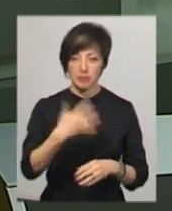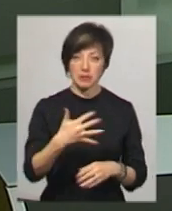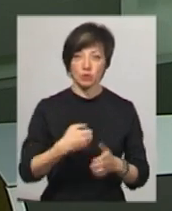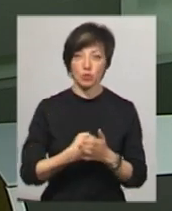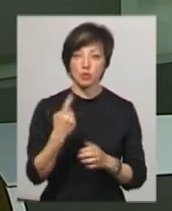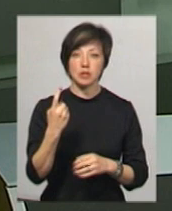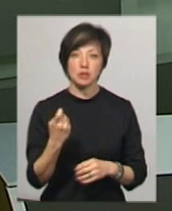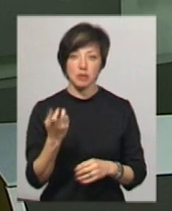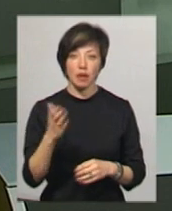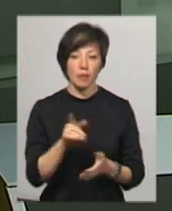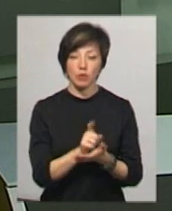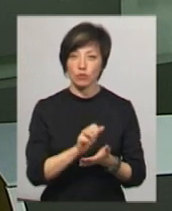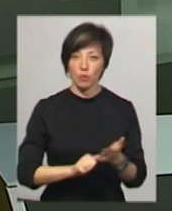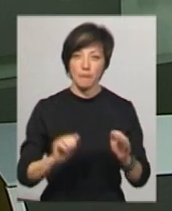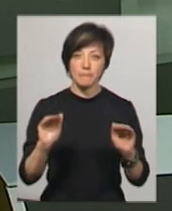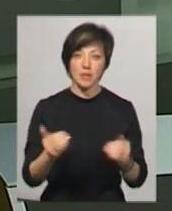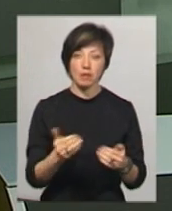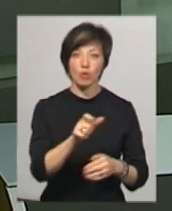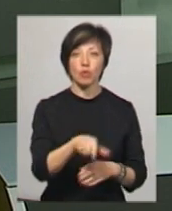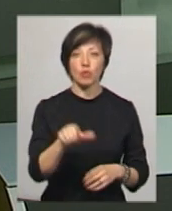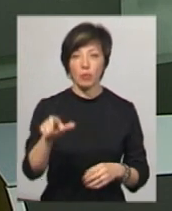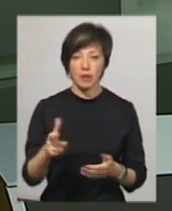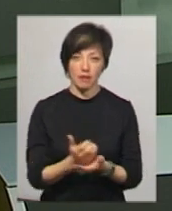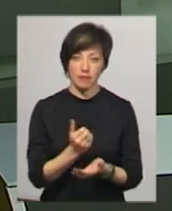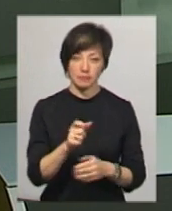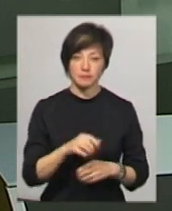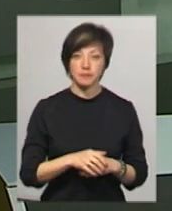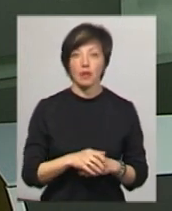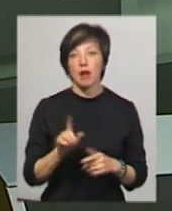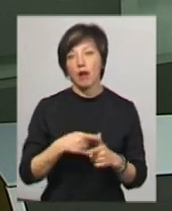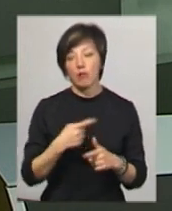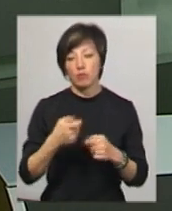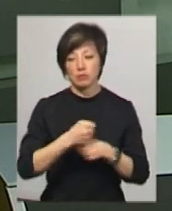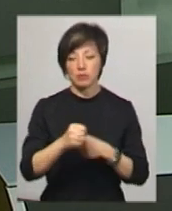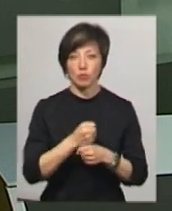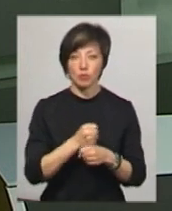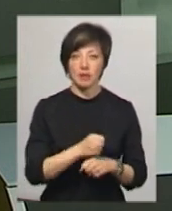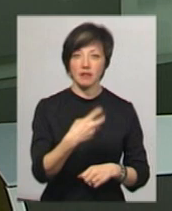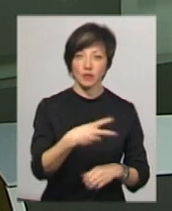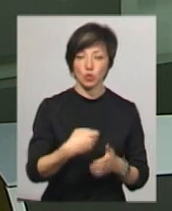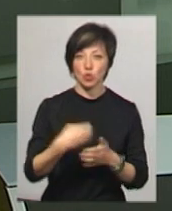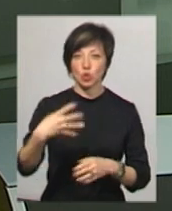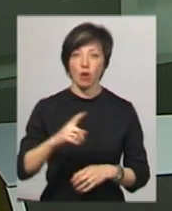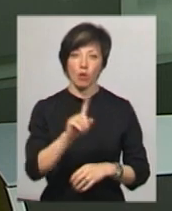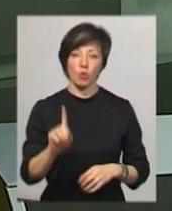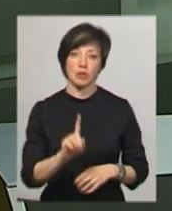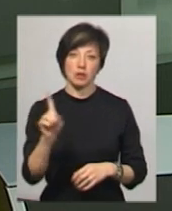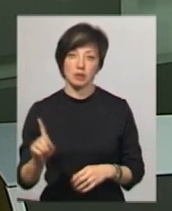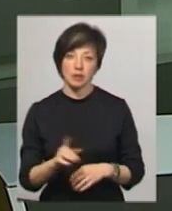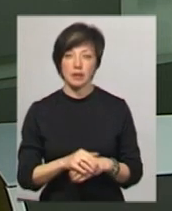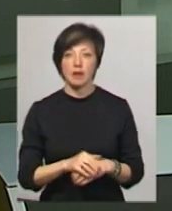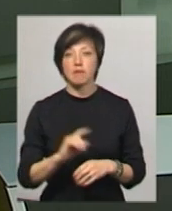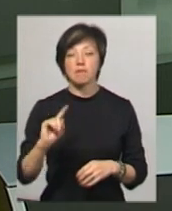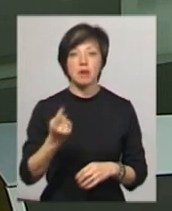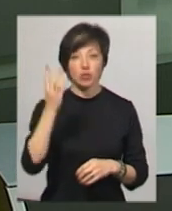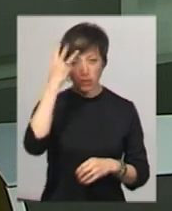до 100 неоподатковуваних мінімумів доходів громадян або громадські роботи на строк від 20 до 40 годин. Нагадаю,